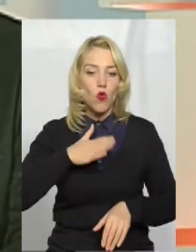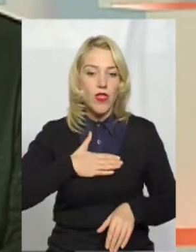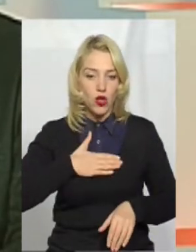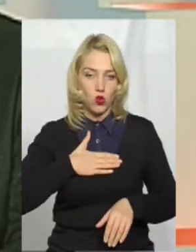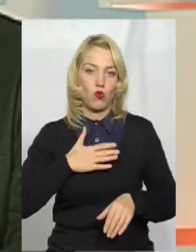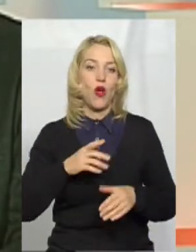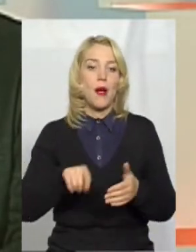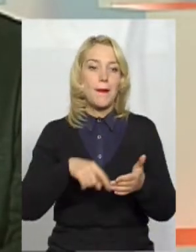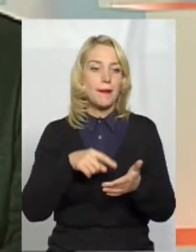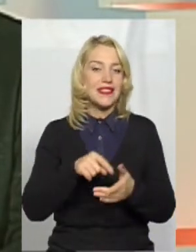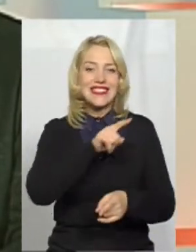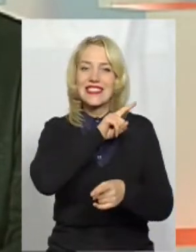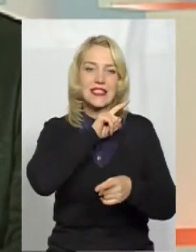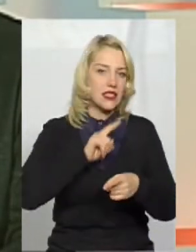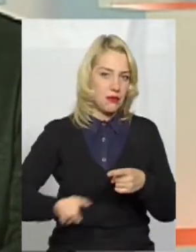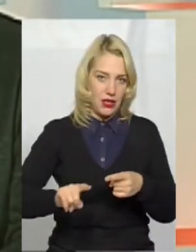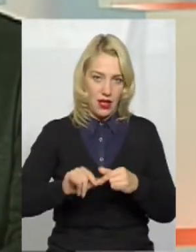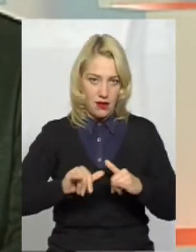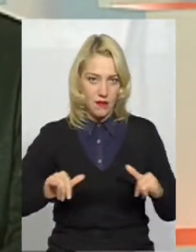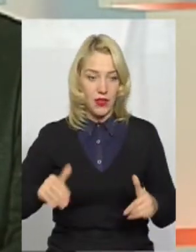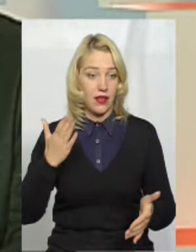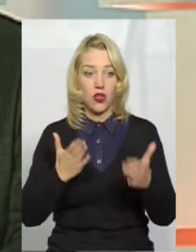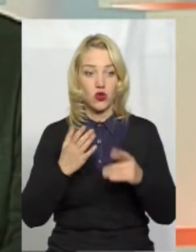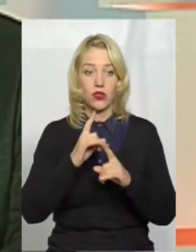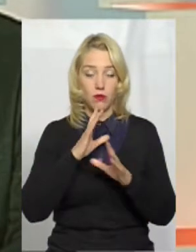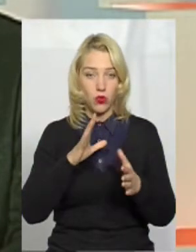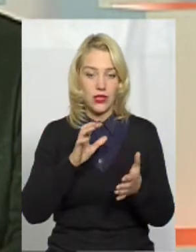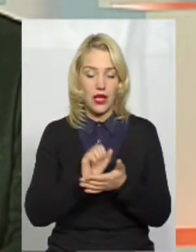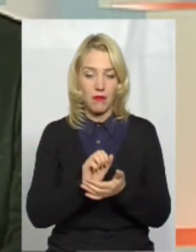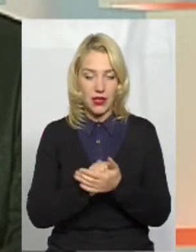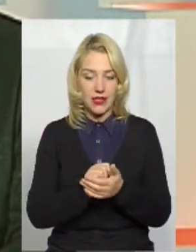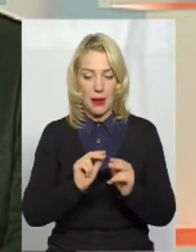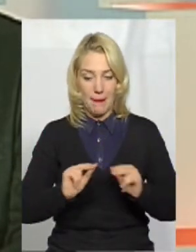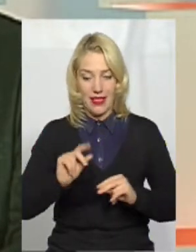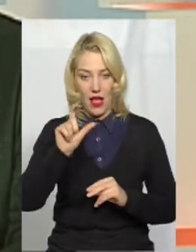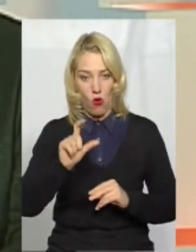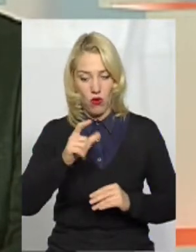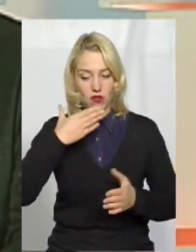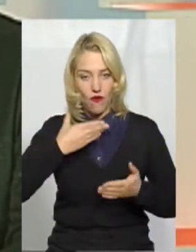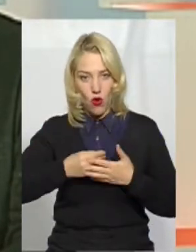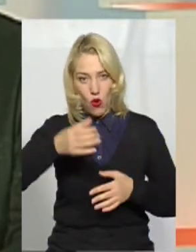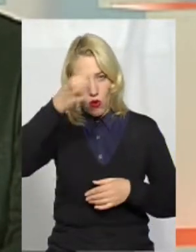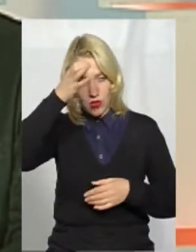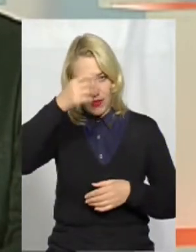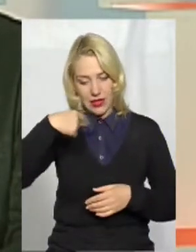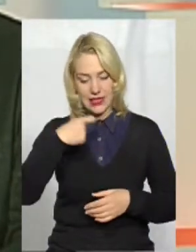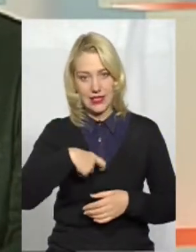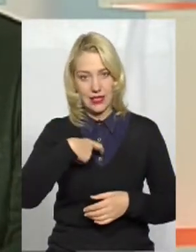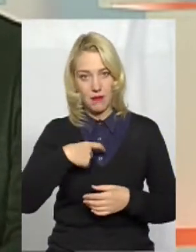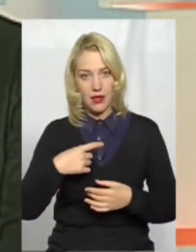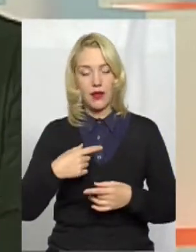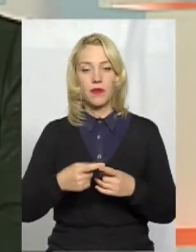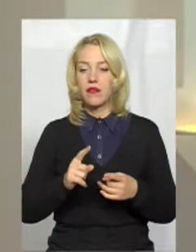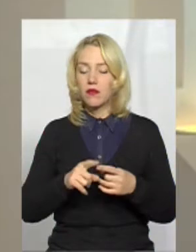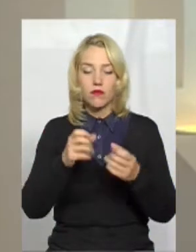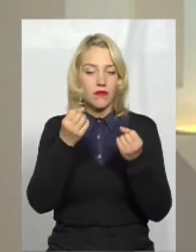стрімка. І якщо педагог не буде займатися своєю самоосвітою, він просто не зможе. Не